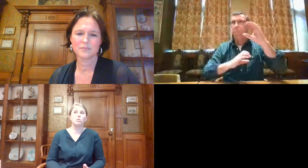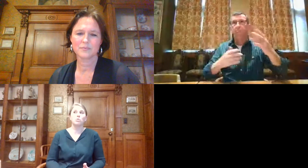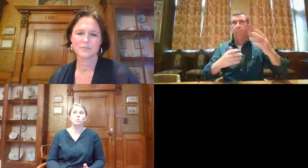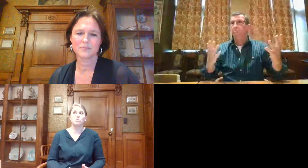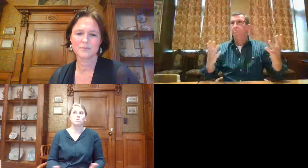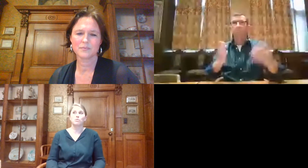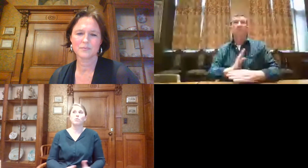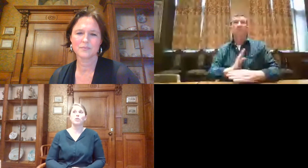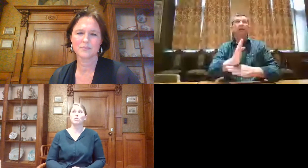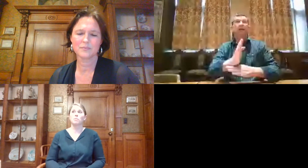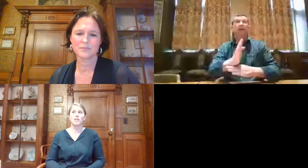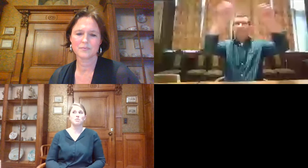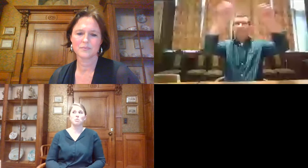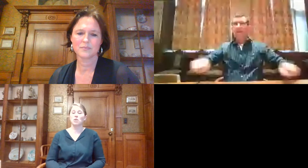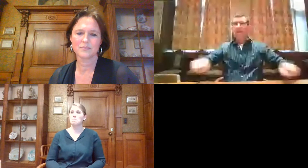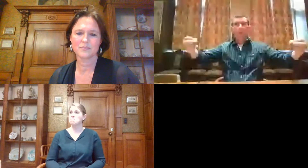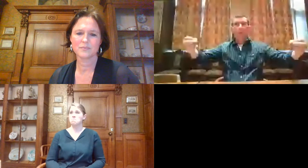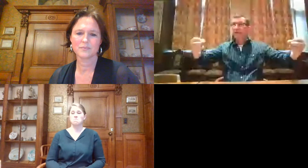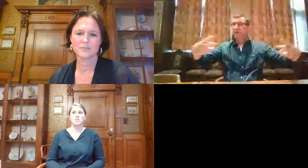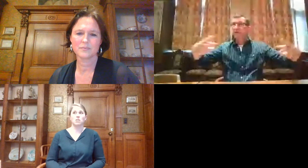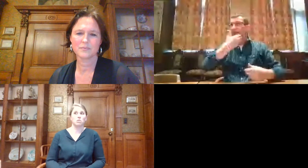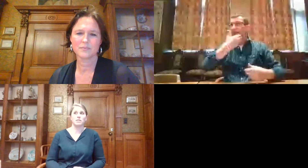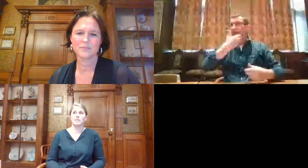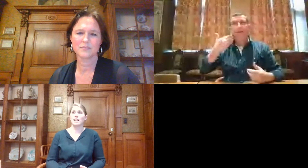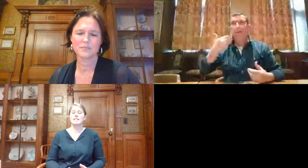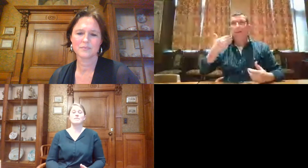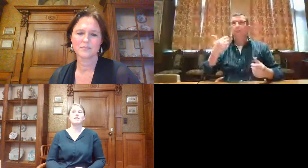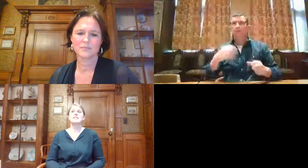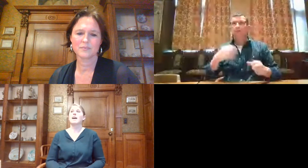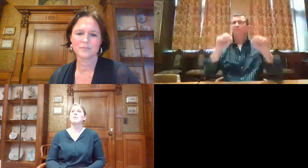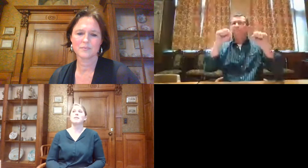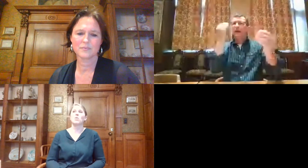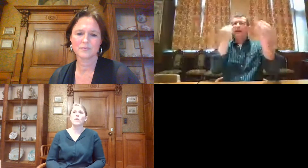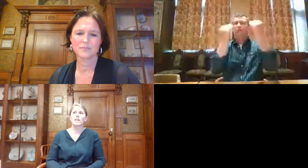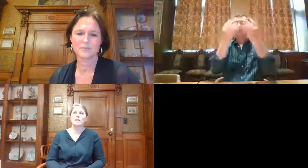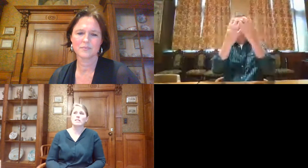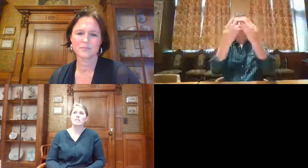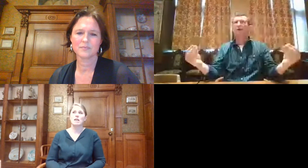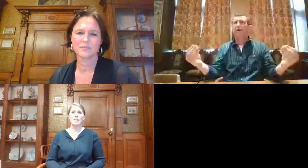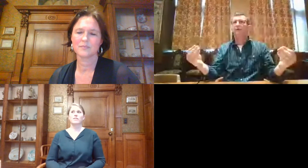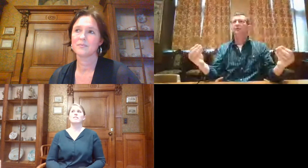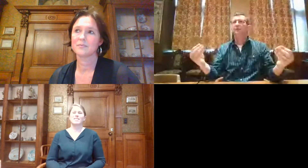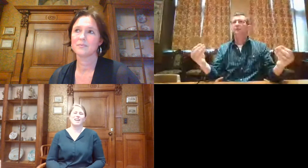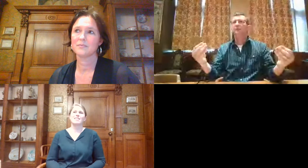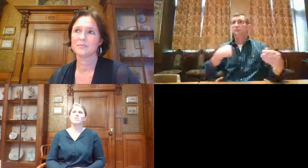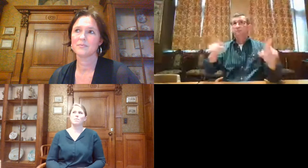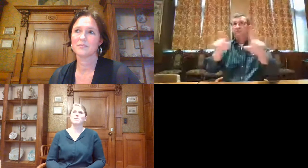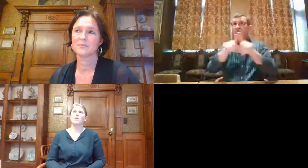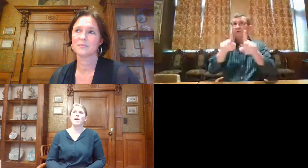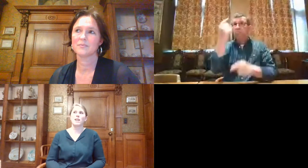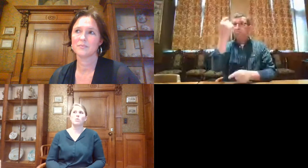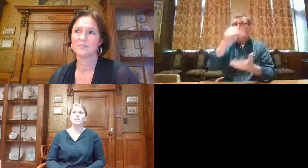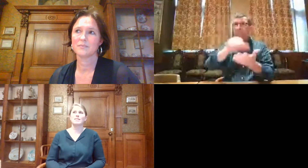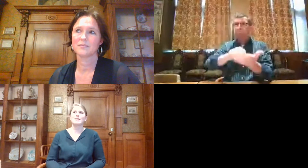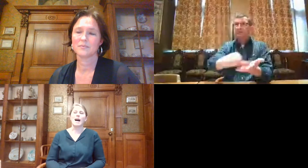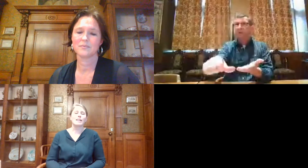audiofonen, koptelefonen, dat lukt niet. TV-schermen met ondertitels, dat is toch best